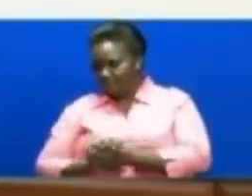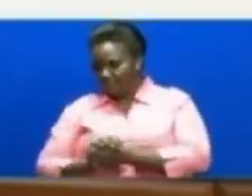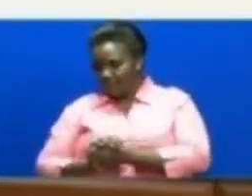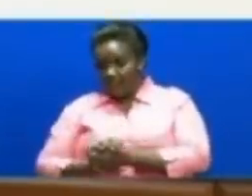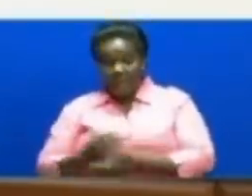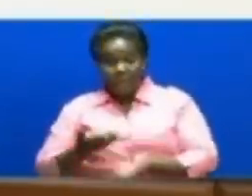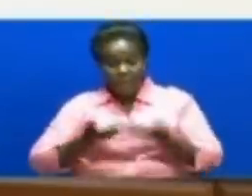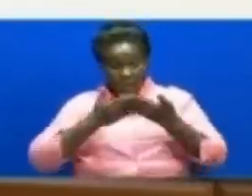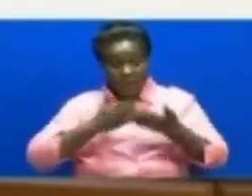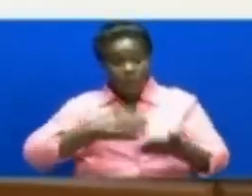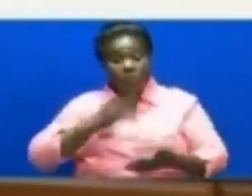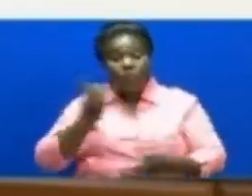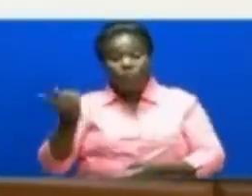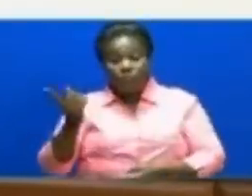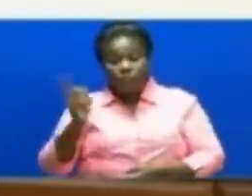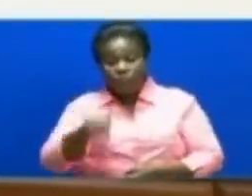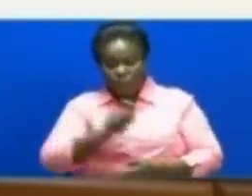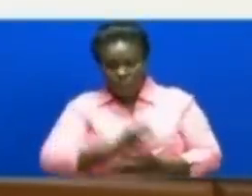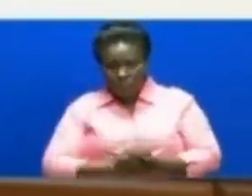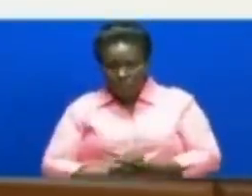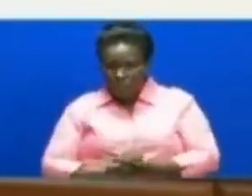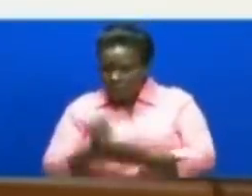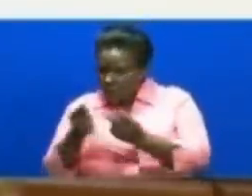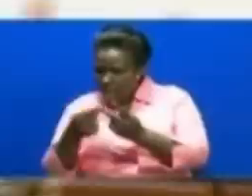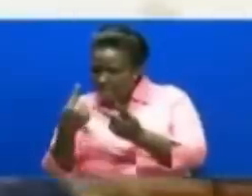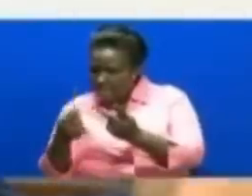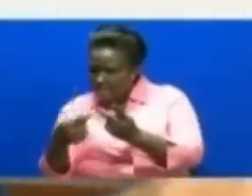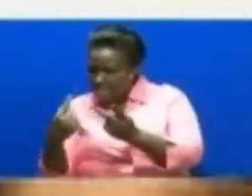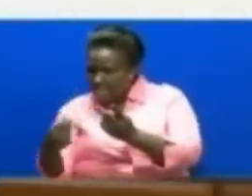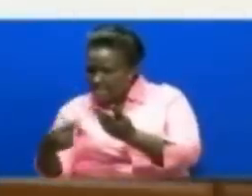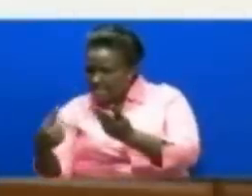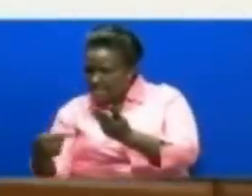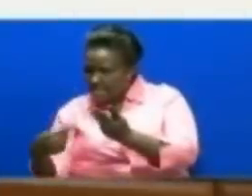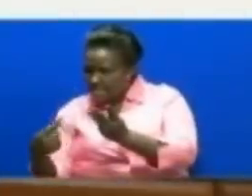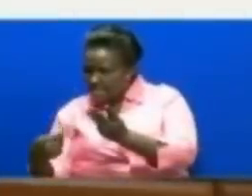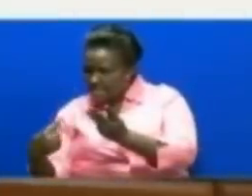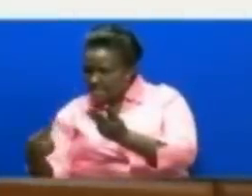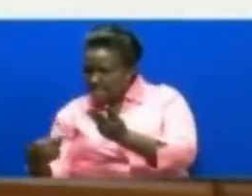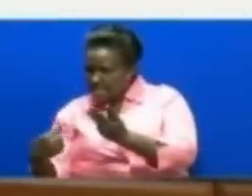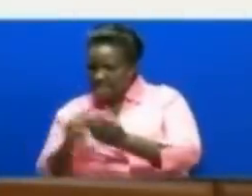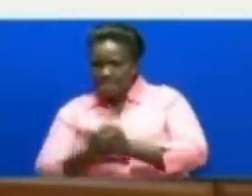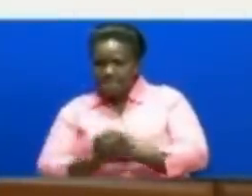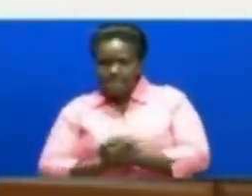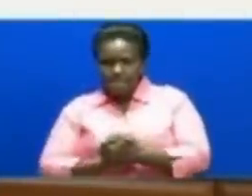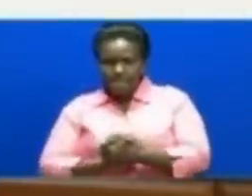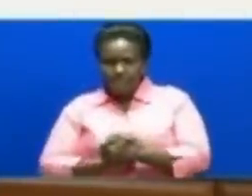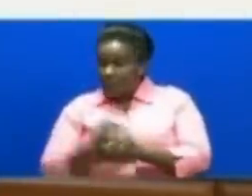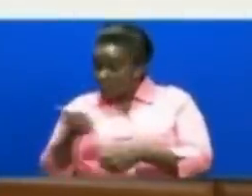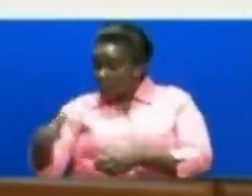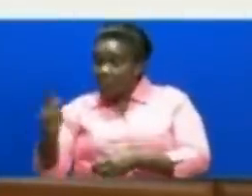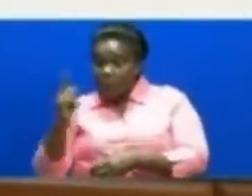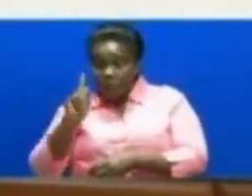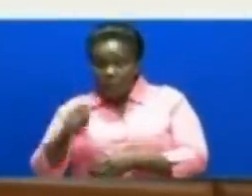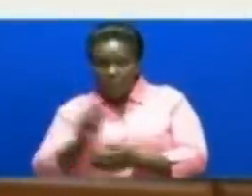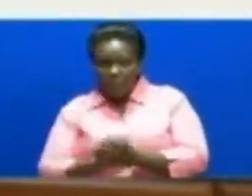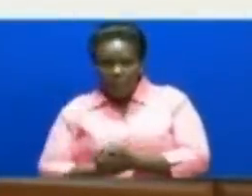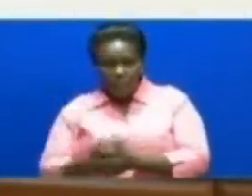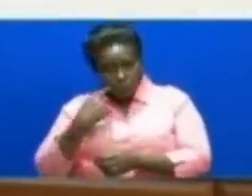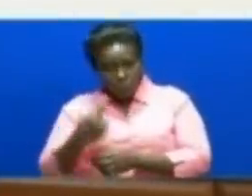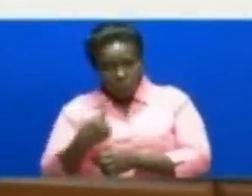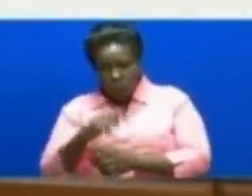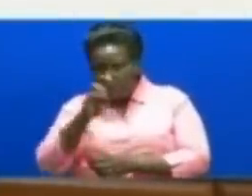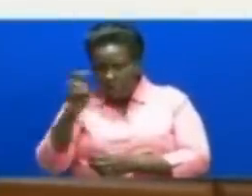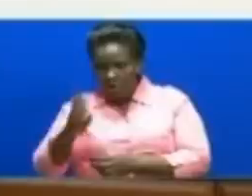wangu Na tuka hesabu hizo feather Msaidizu wangu kenda kazi hesabu hizo feather Na wawa kiwepo Tukakuta ni dollar laftano